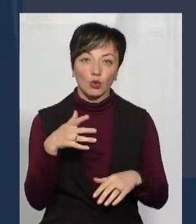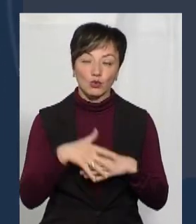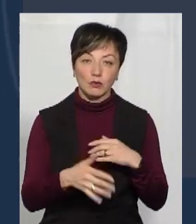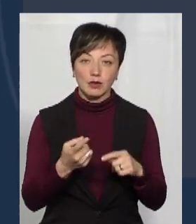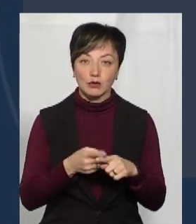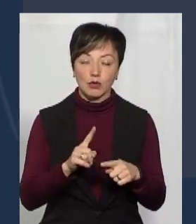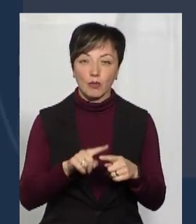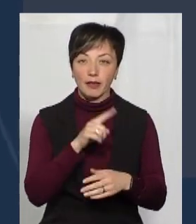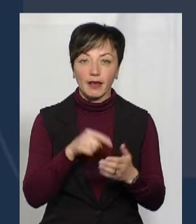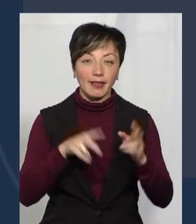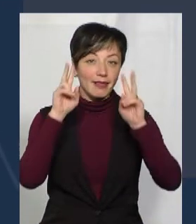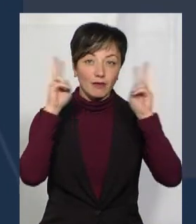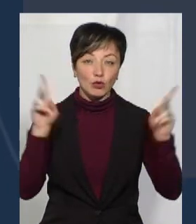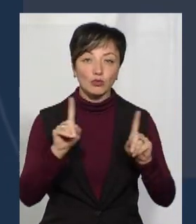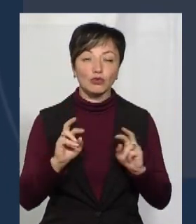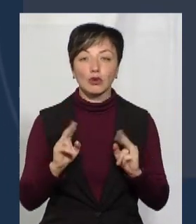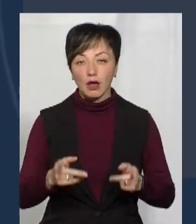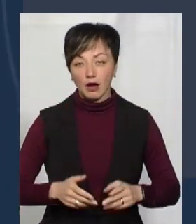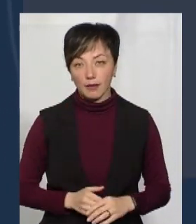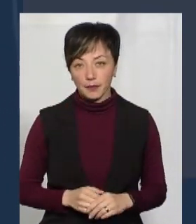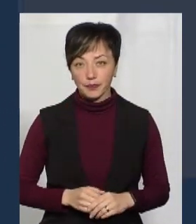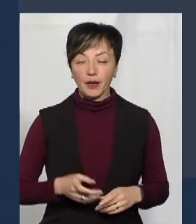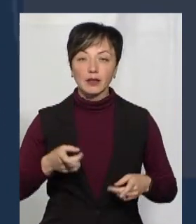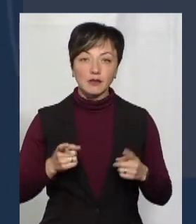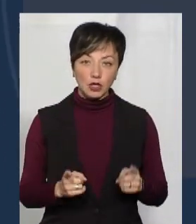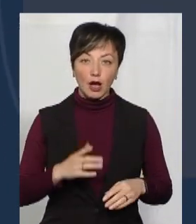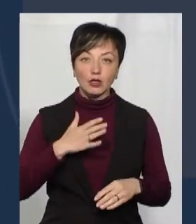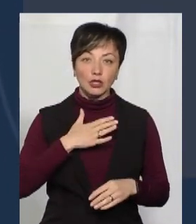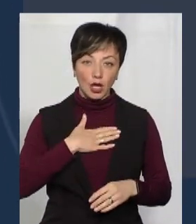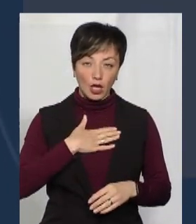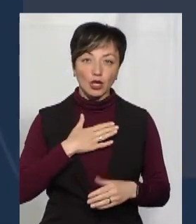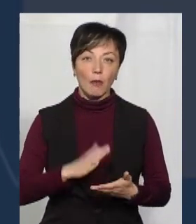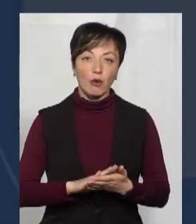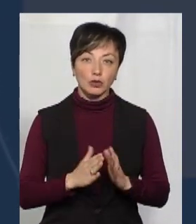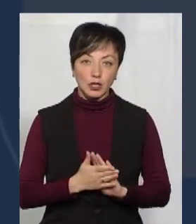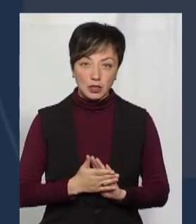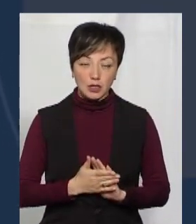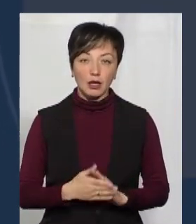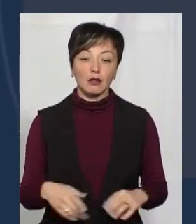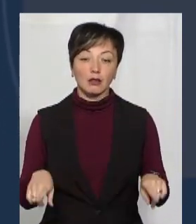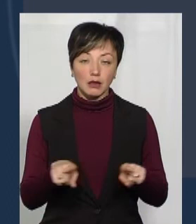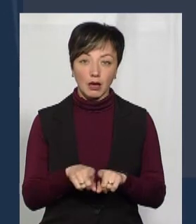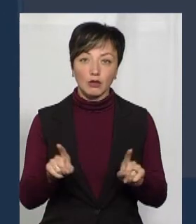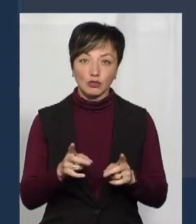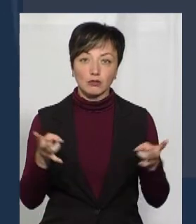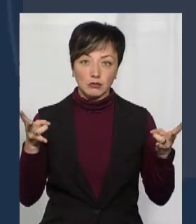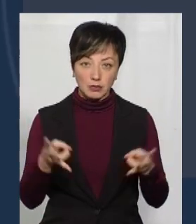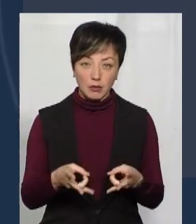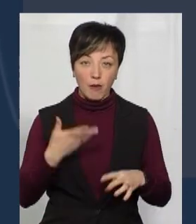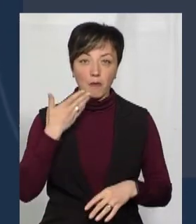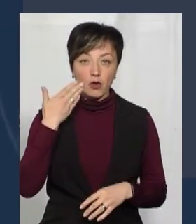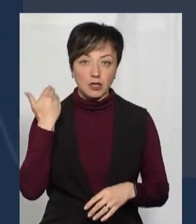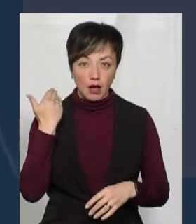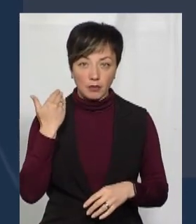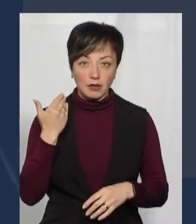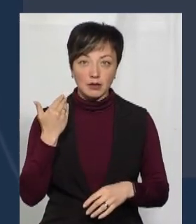невідомо поки що, що воно як, яким чином. Звичайно, наша позиція, однозначно, що пора вже послаблювати